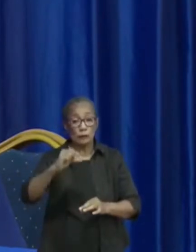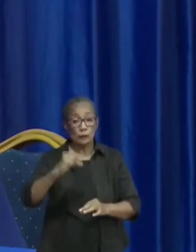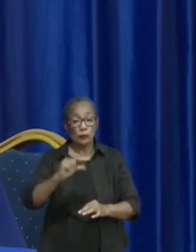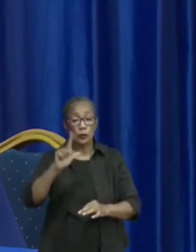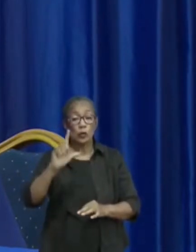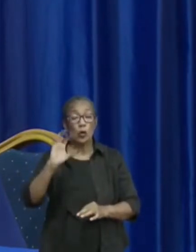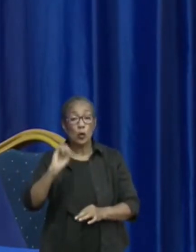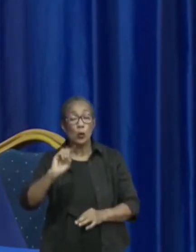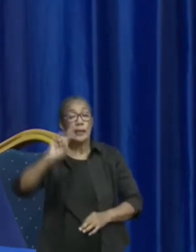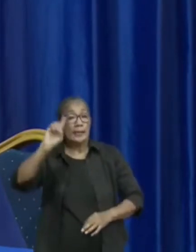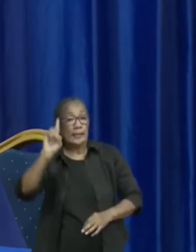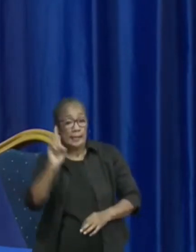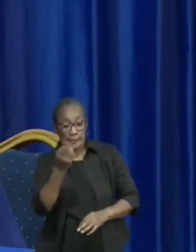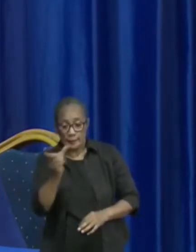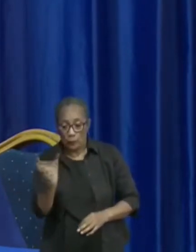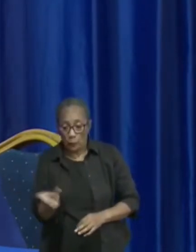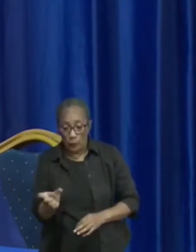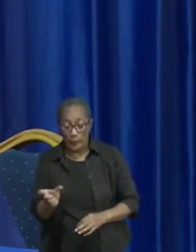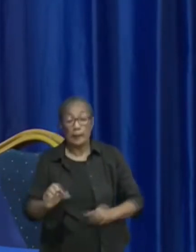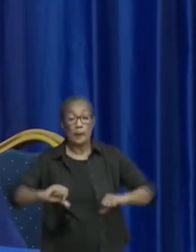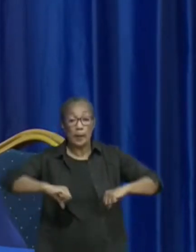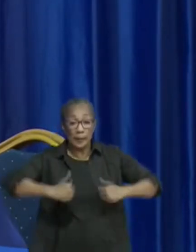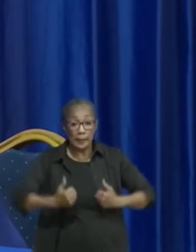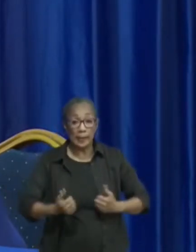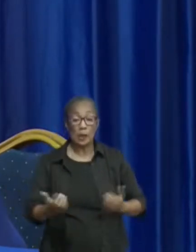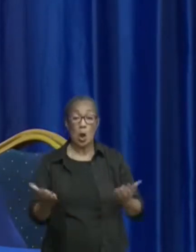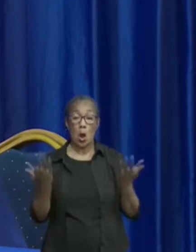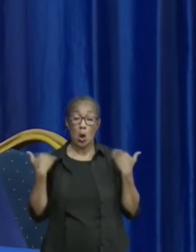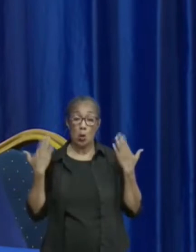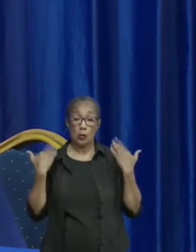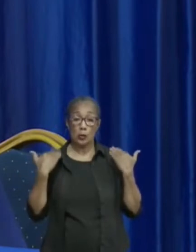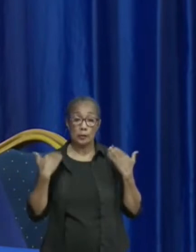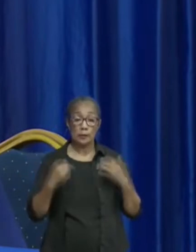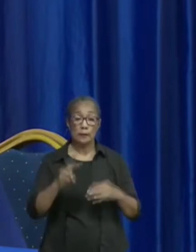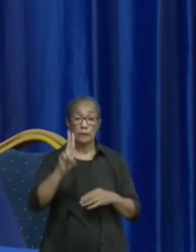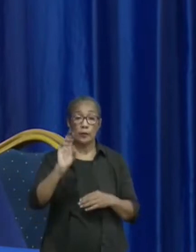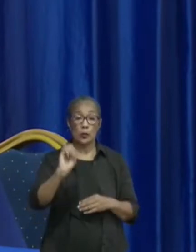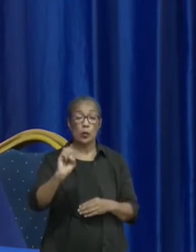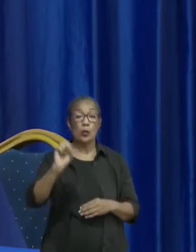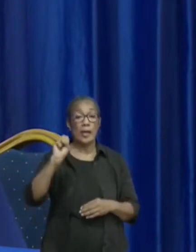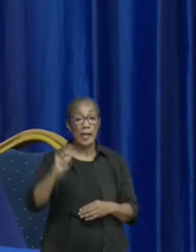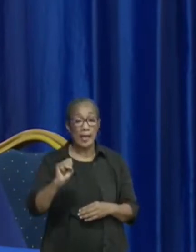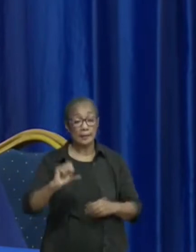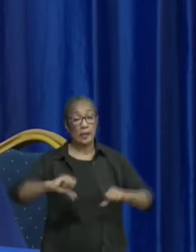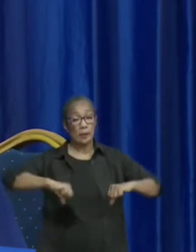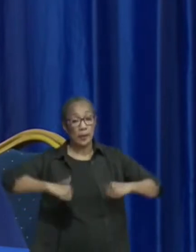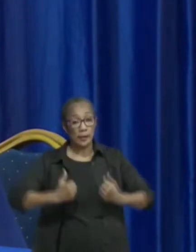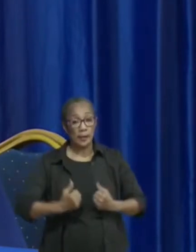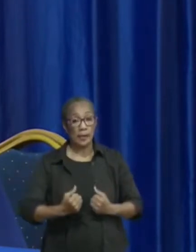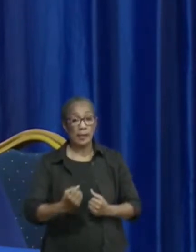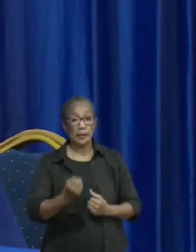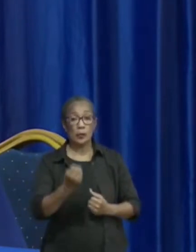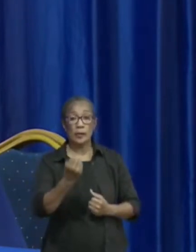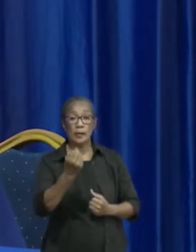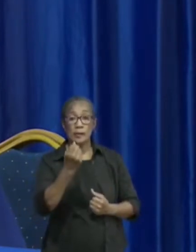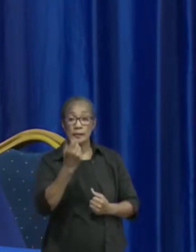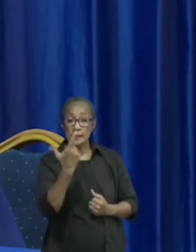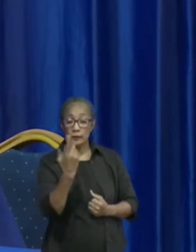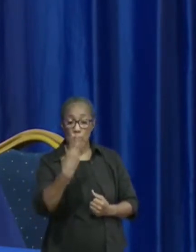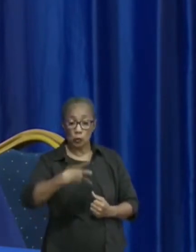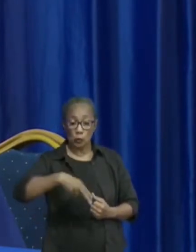zijn in de eerste week van augustus. Voor VOS beginnen we, dacht ik, 27 juli.